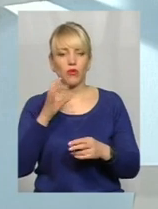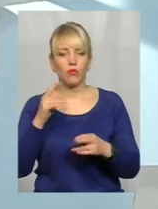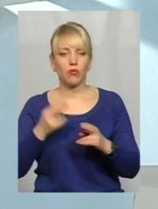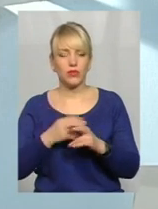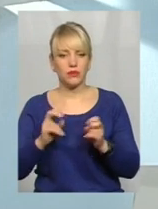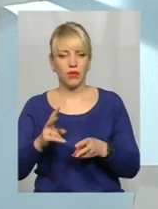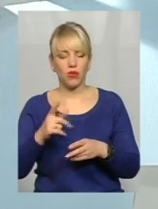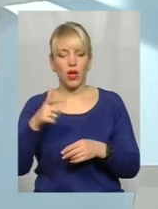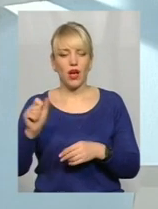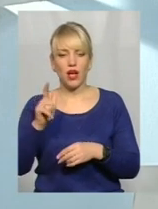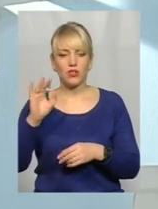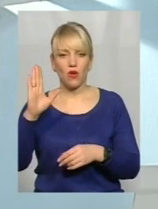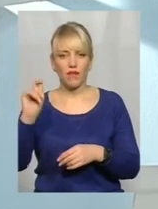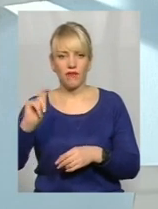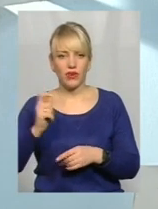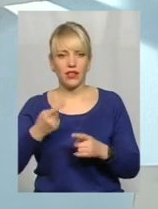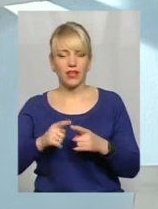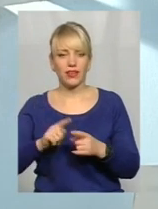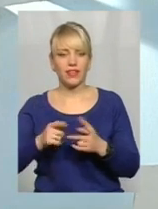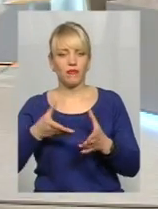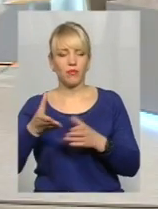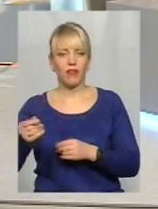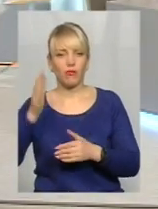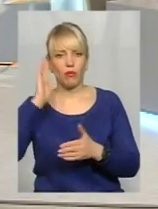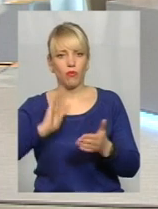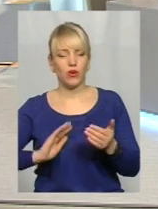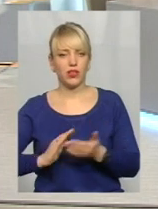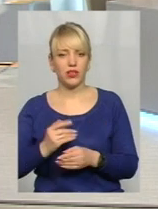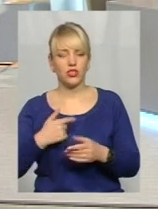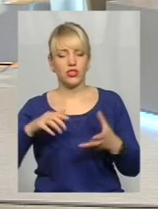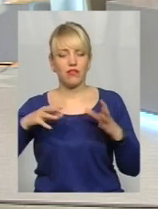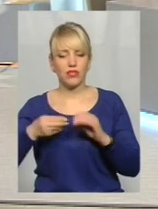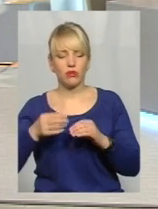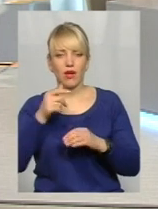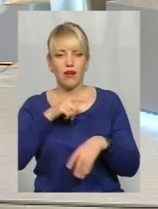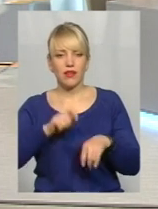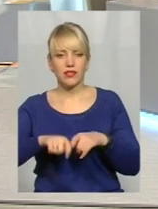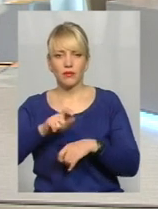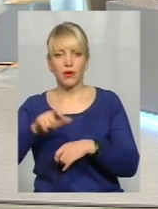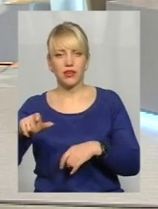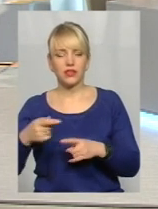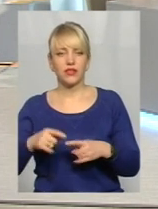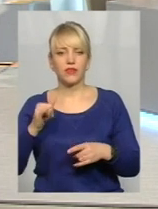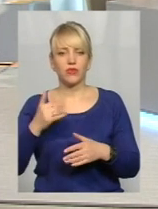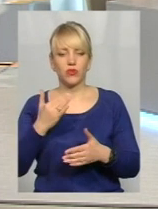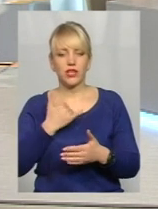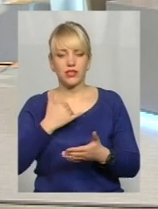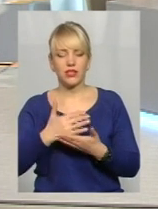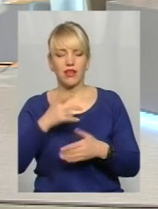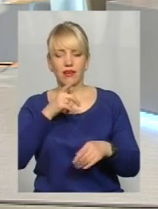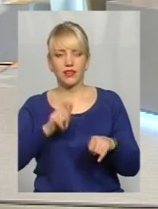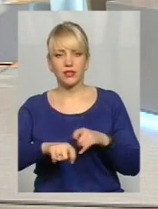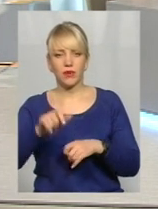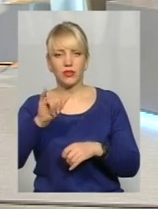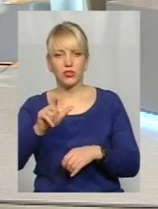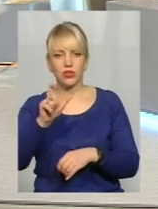певним впливом політичним. І у нас буде один з експертів, це експерт із українського